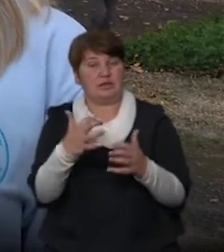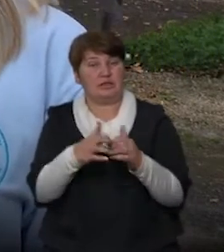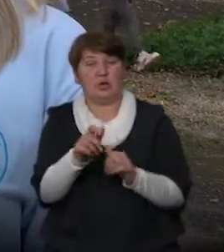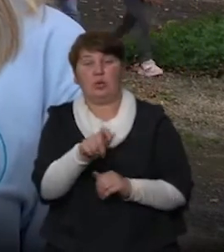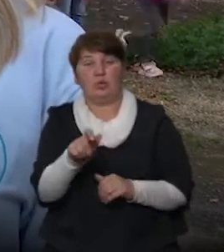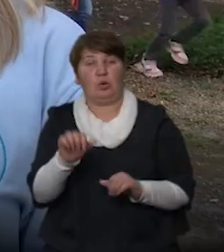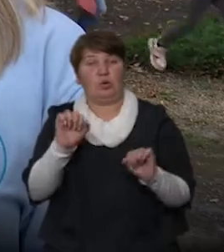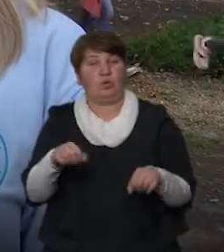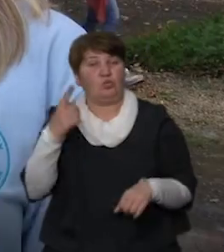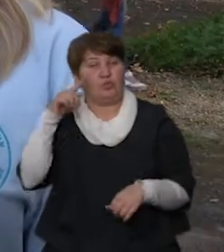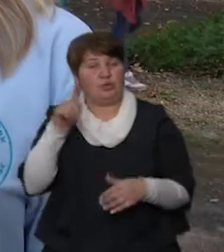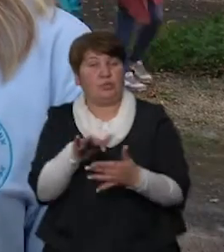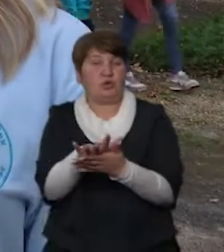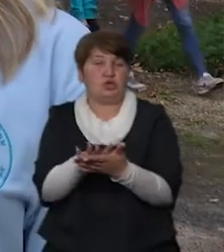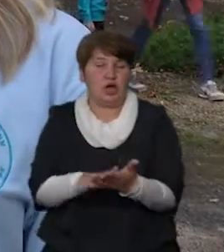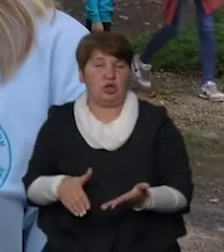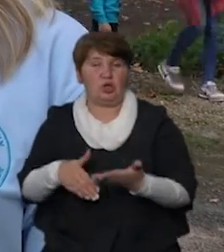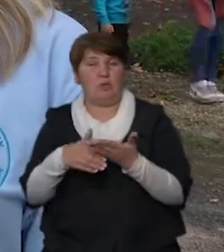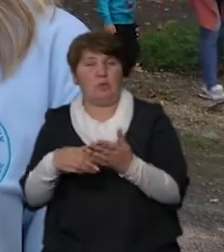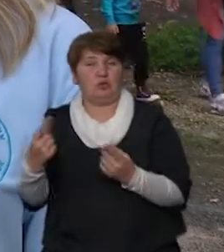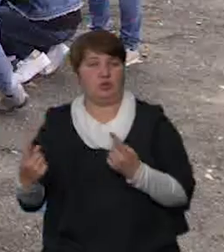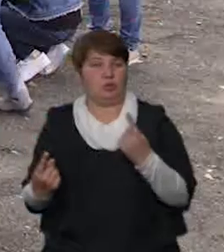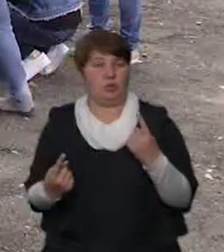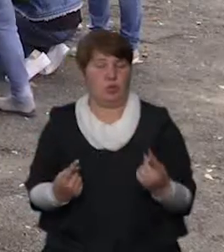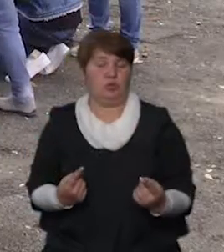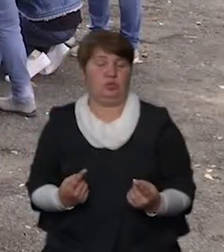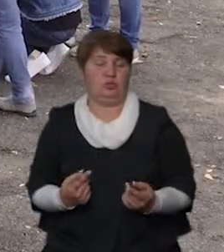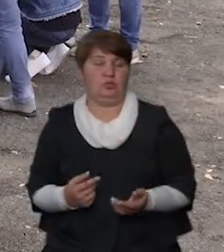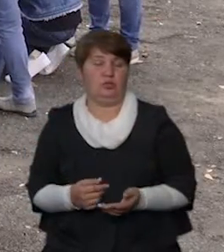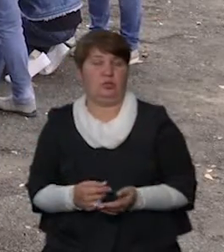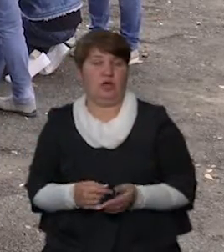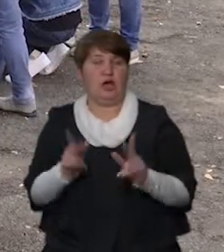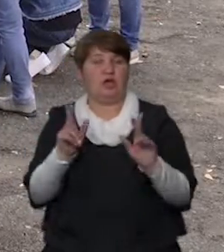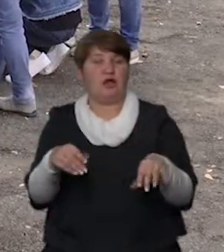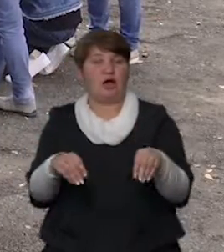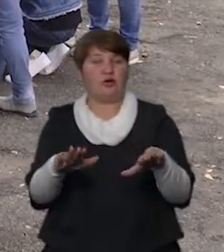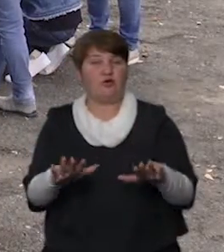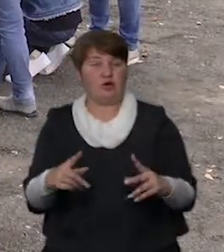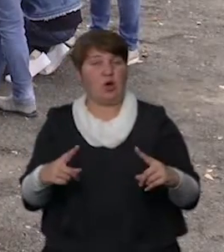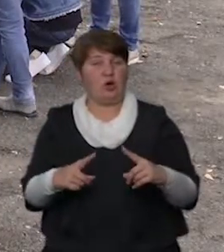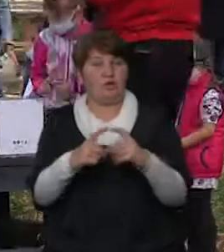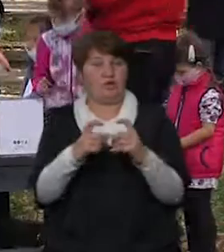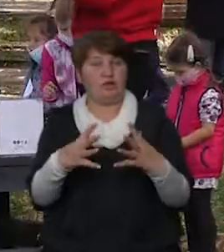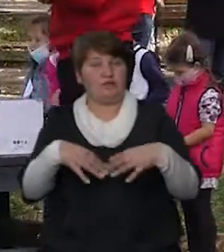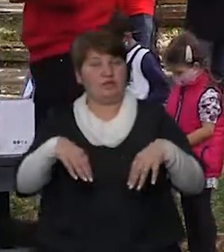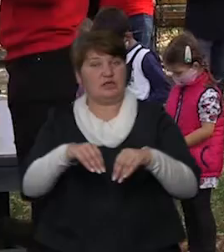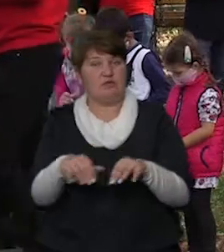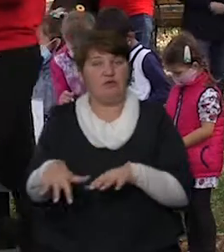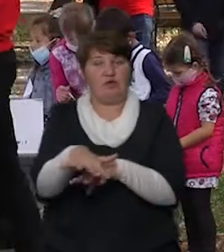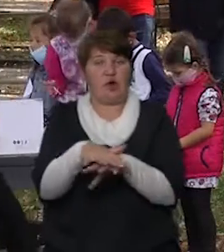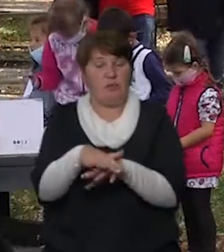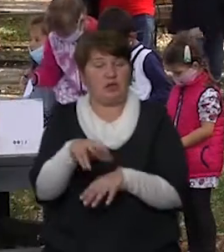коли ми вміємо один одного допомагати, йти на компроміс. Як вирішити конфлікт в родині, громаді, в державі,